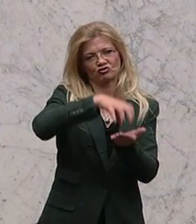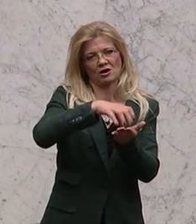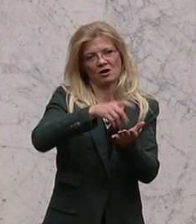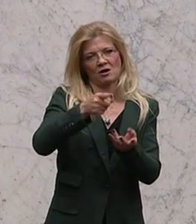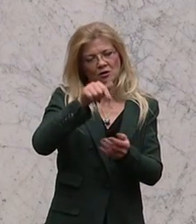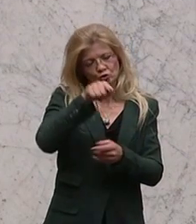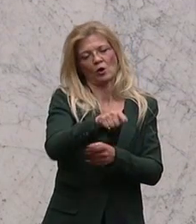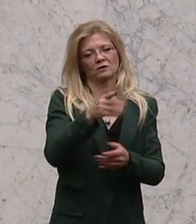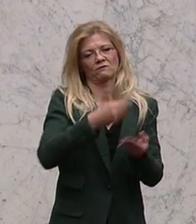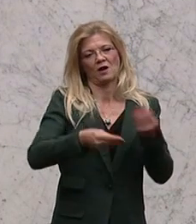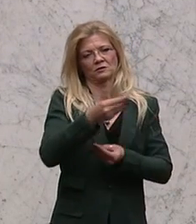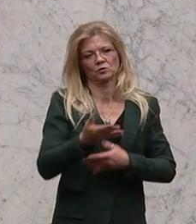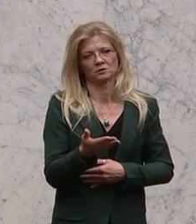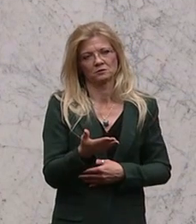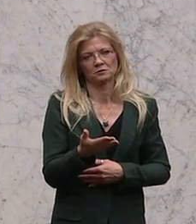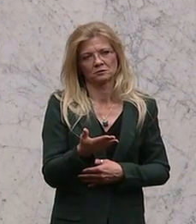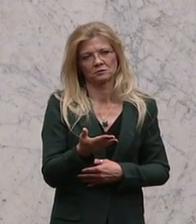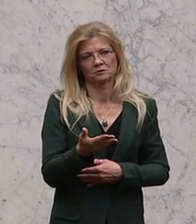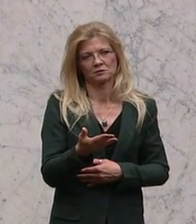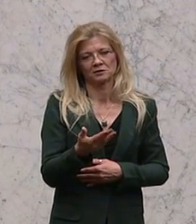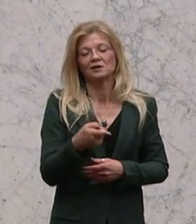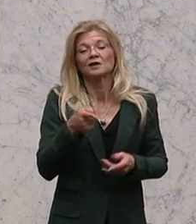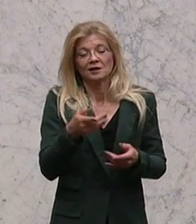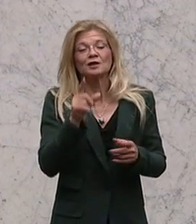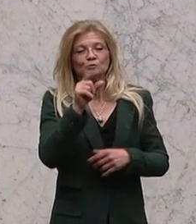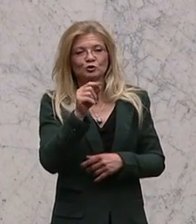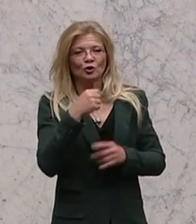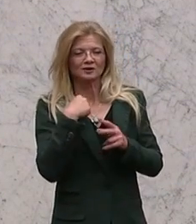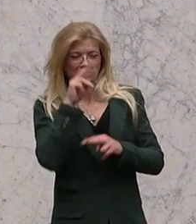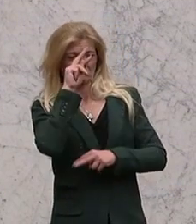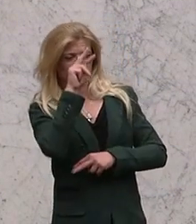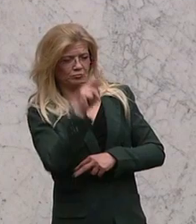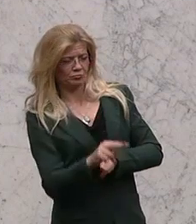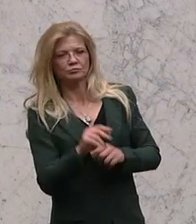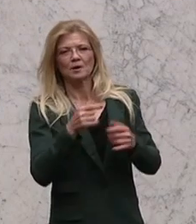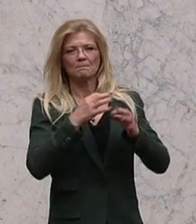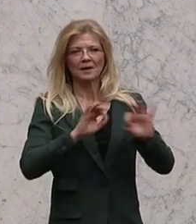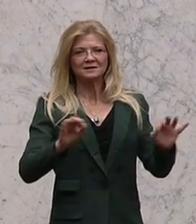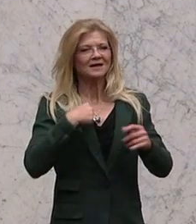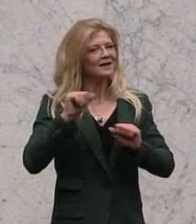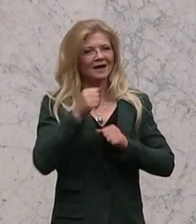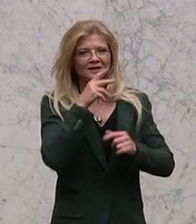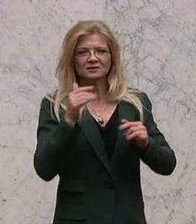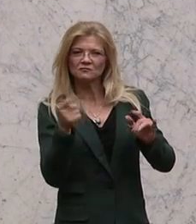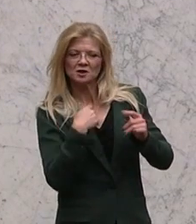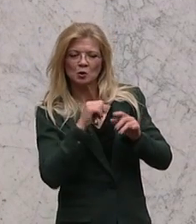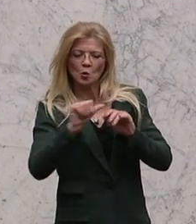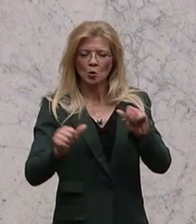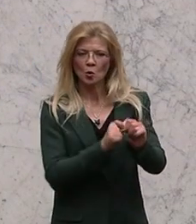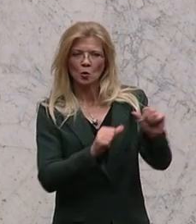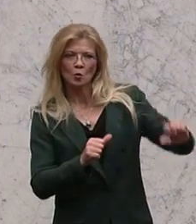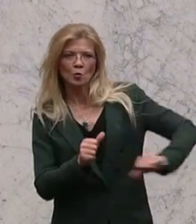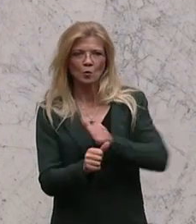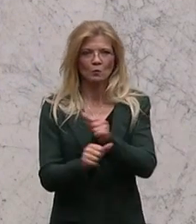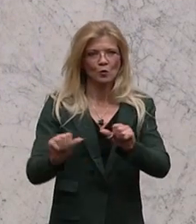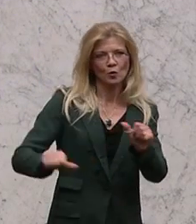kann man hier einen Überblick behalten und man kann sich nicht gegenseitig ausspielen, sondern es muss auch gemeinsam geführt und beendet